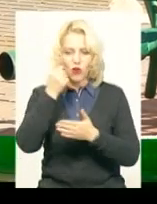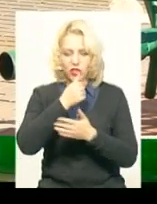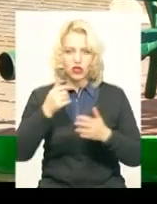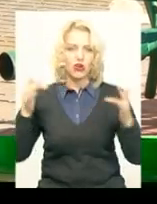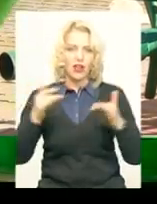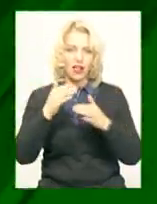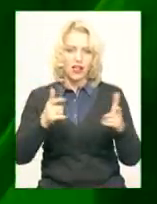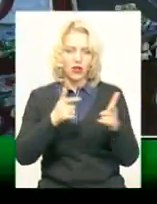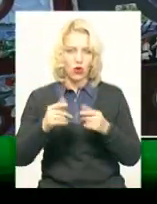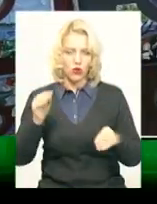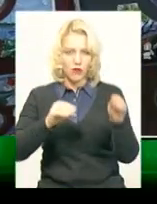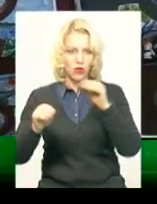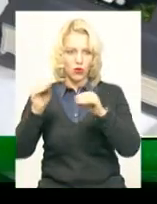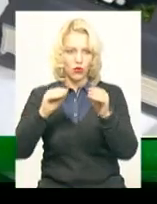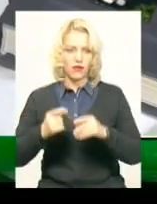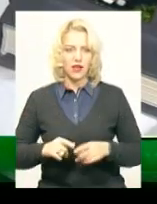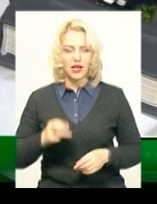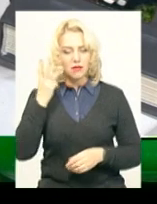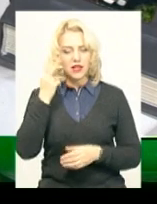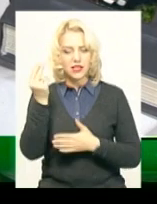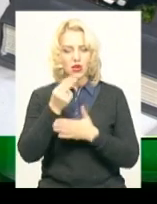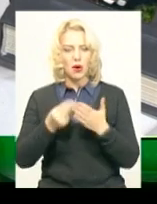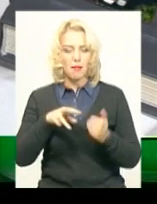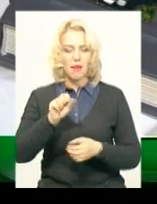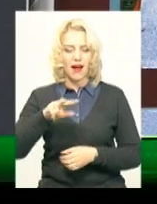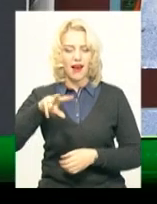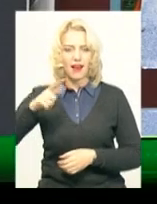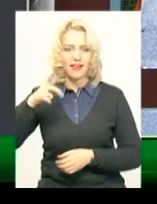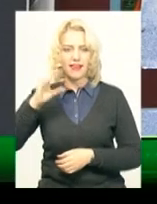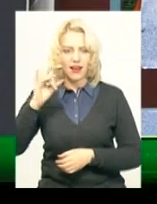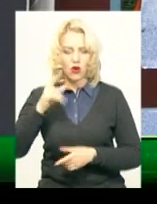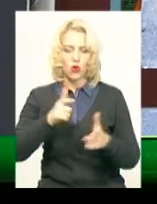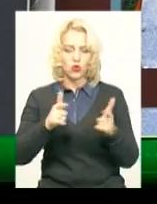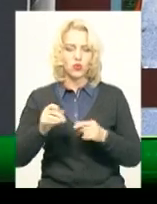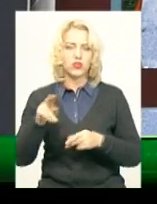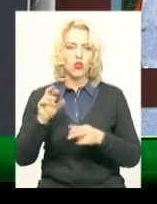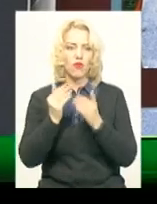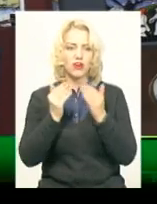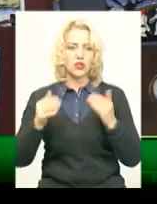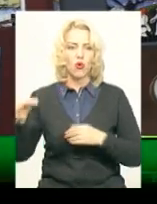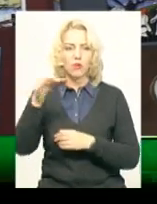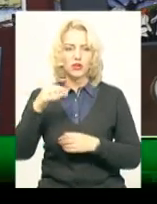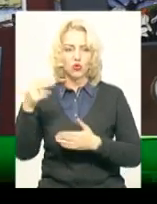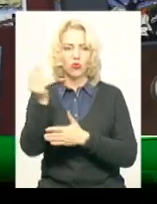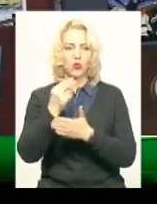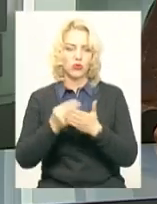центру. Хмельницький художник «Емельєр» Іван Юрков готується до виставки в обласному художньому музеї.